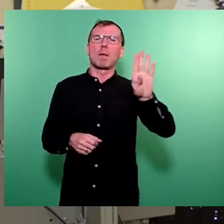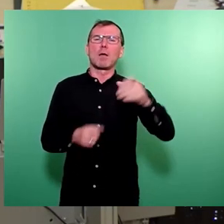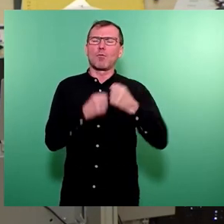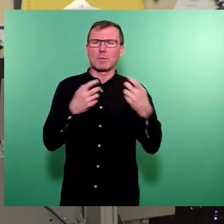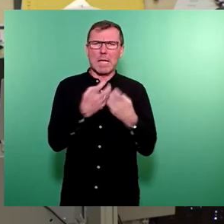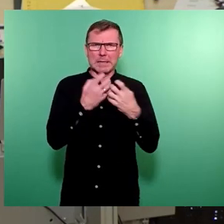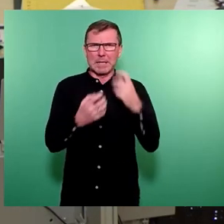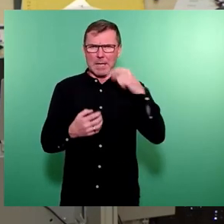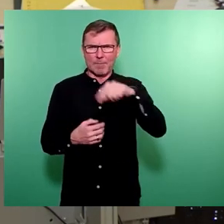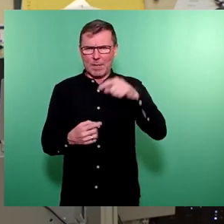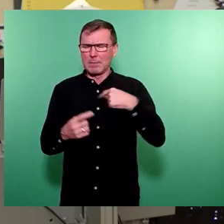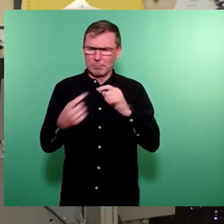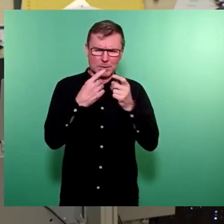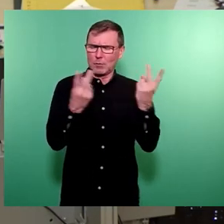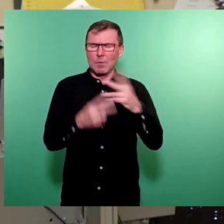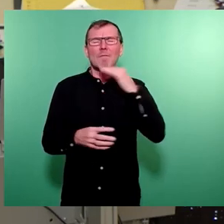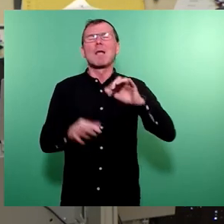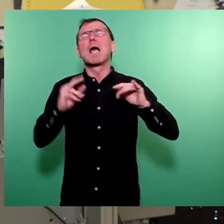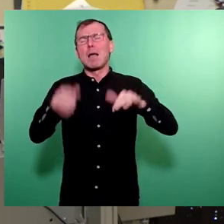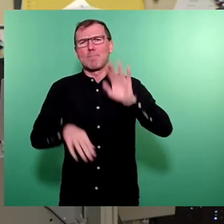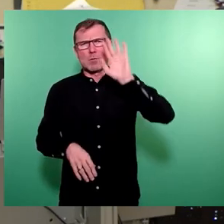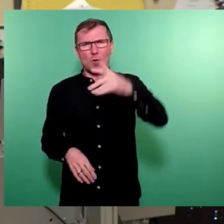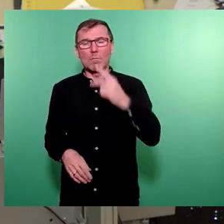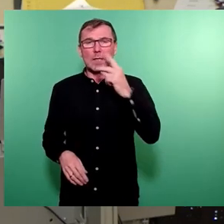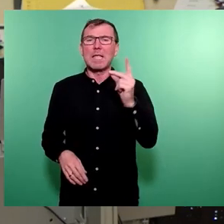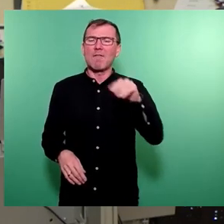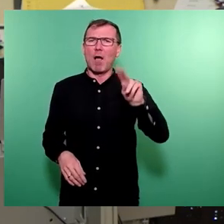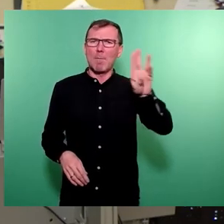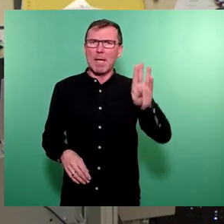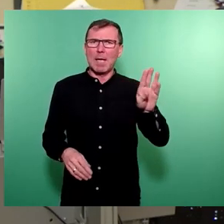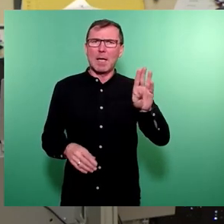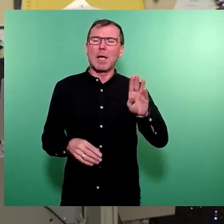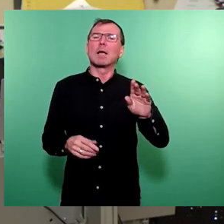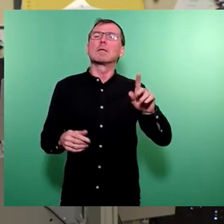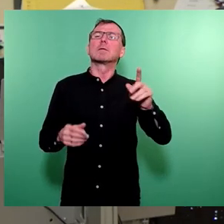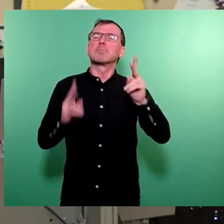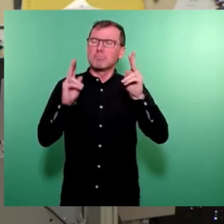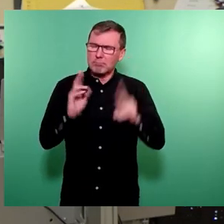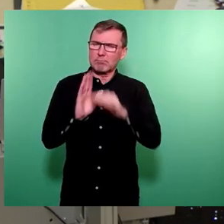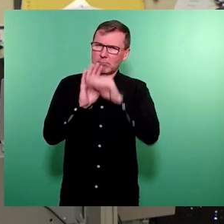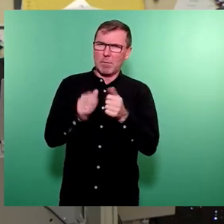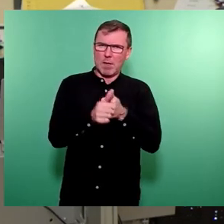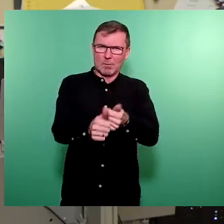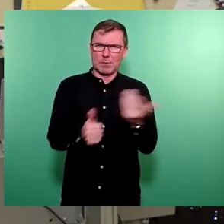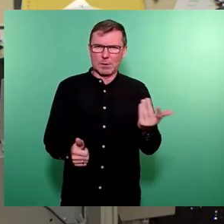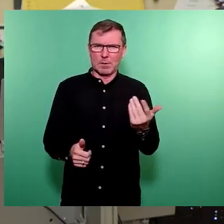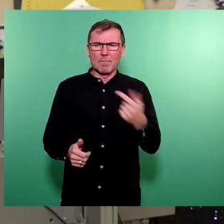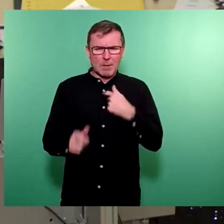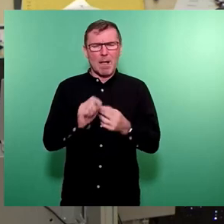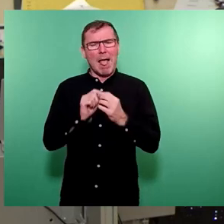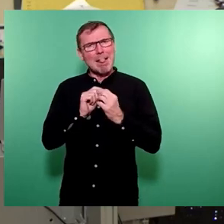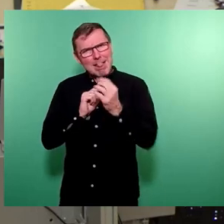wir sowieso drüber, über viele, viele Millionen, wenn der DVB sich an den Öde halten würde. Das heißt, wir machen Linienverkehr